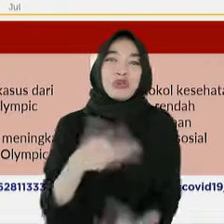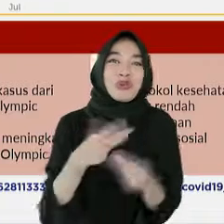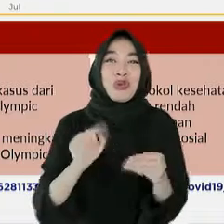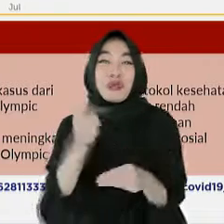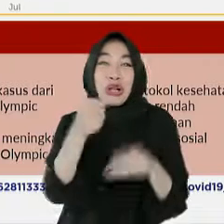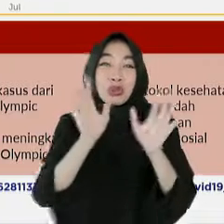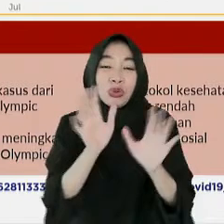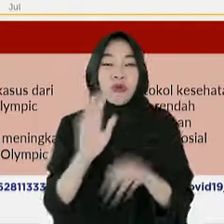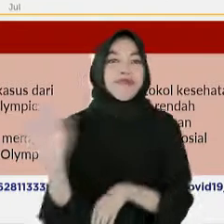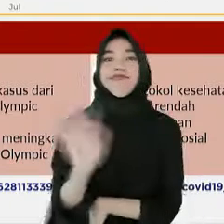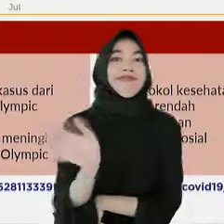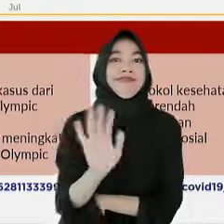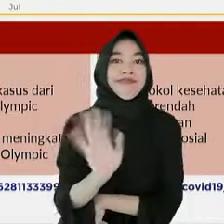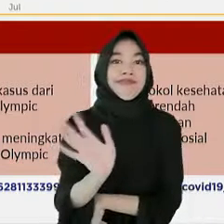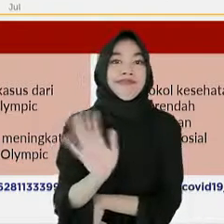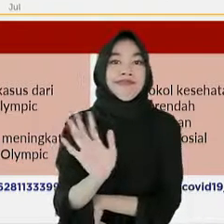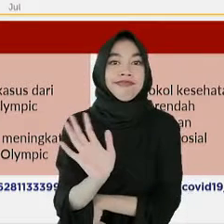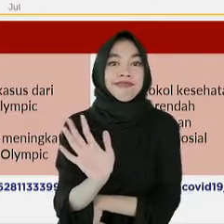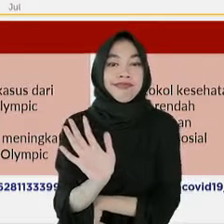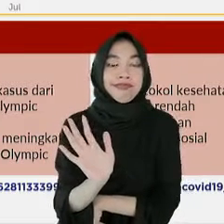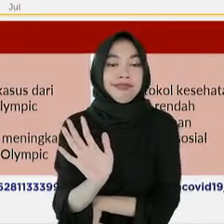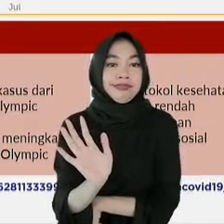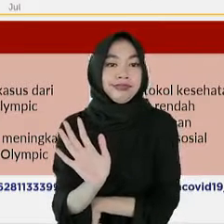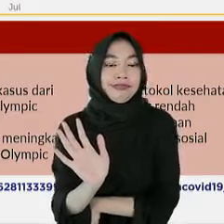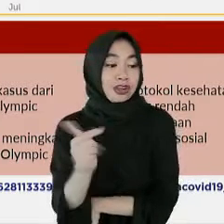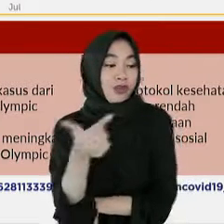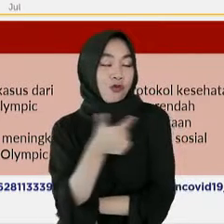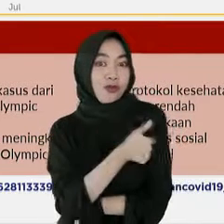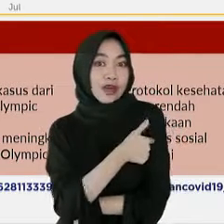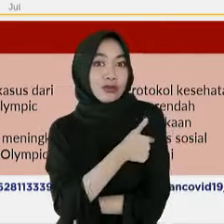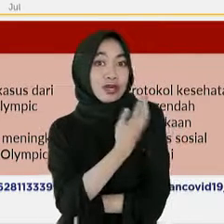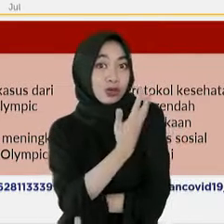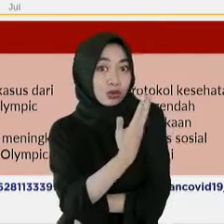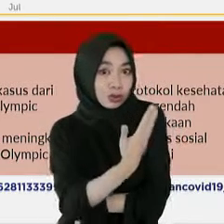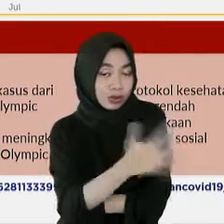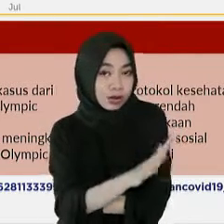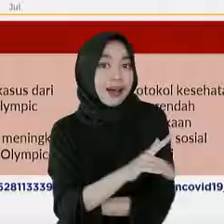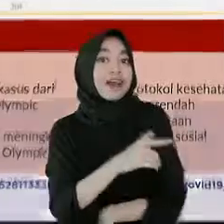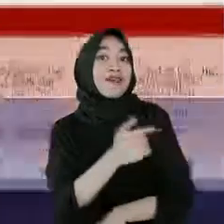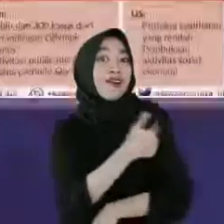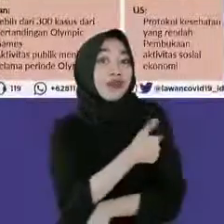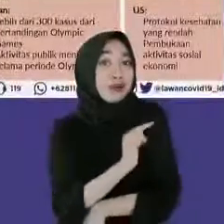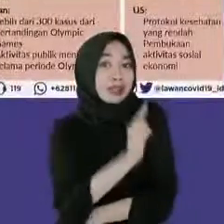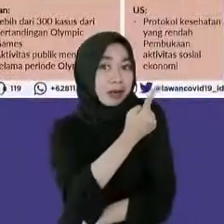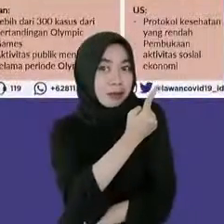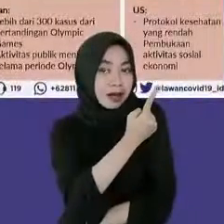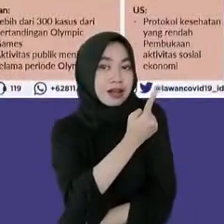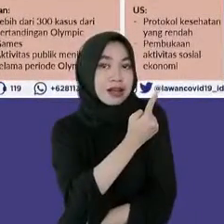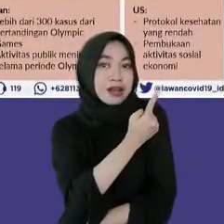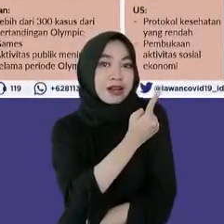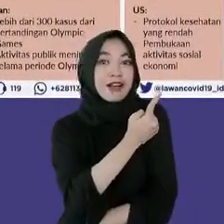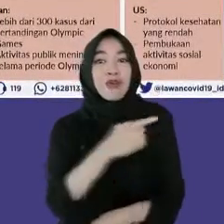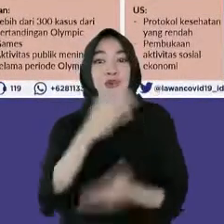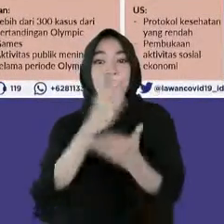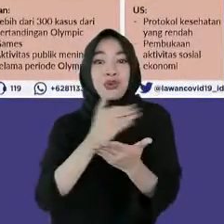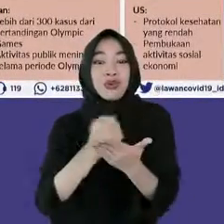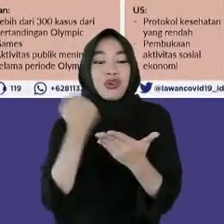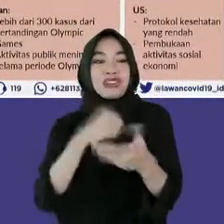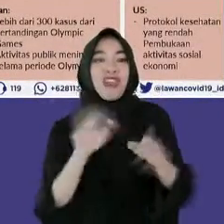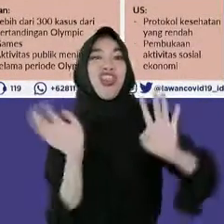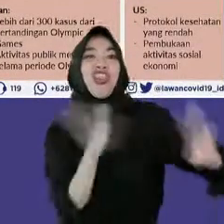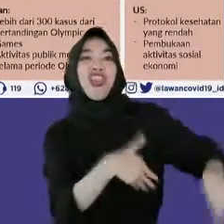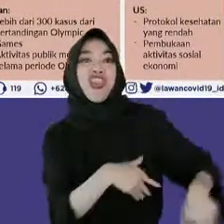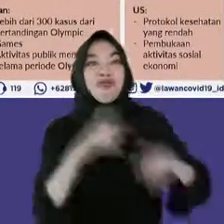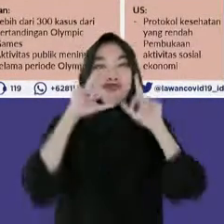dalam menghadapi pandemi ini. Vaksinasi, terutama jika hanya dosis pertama dan tidak dibarengi kepatuhan